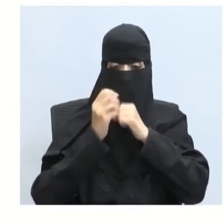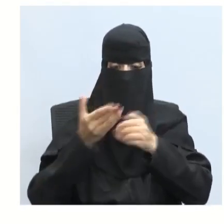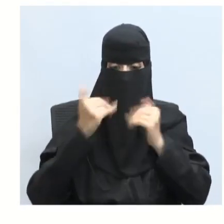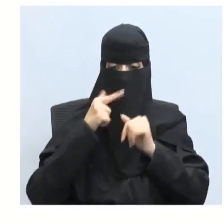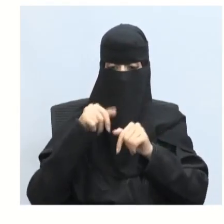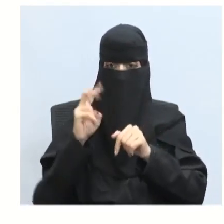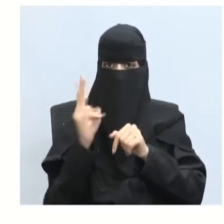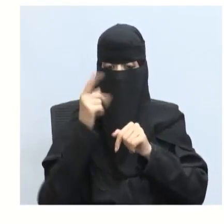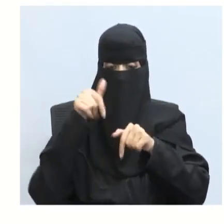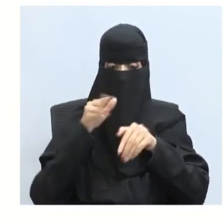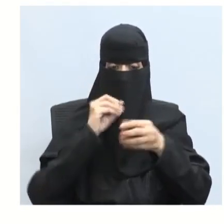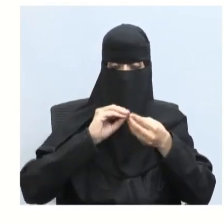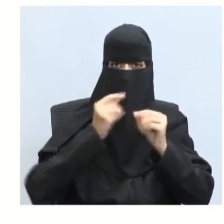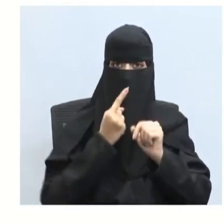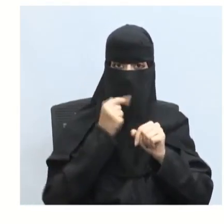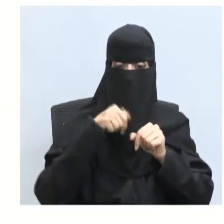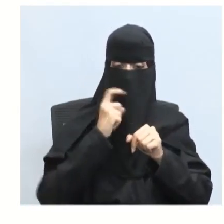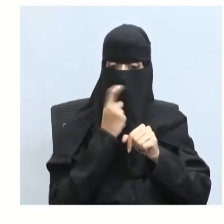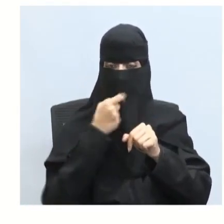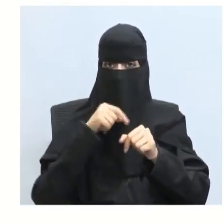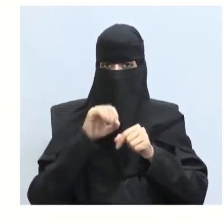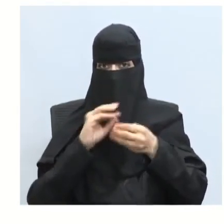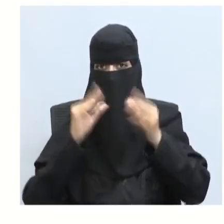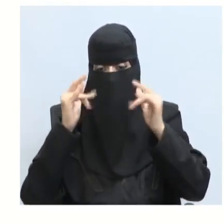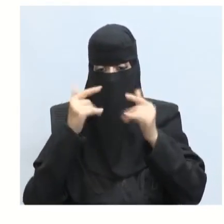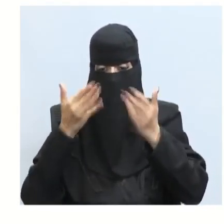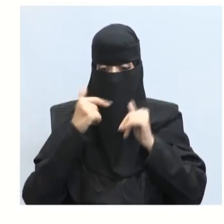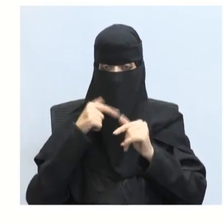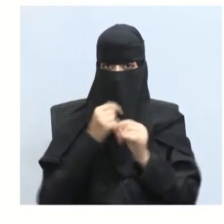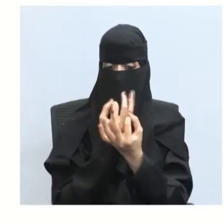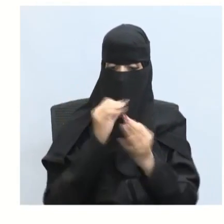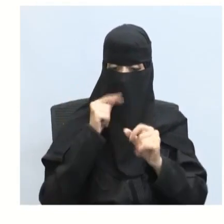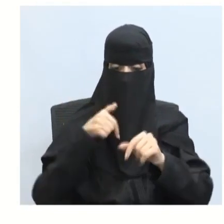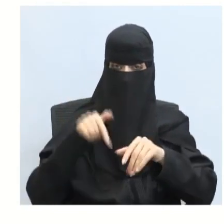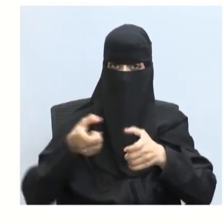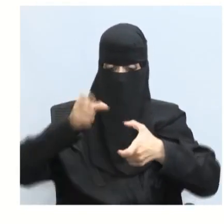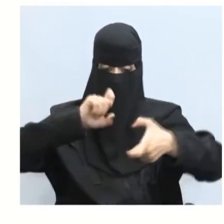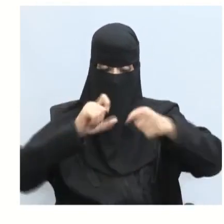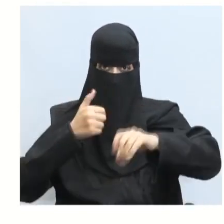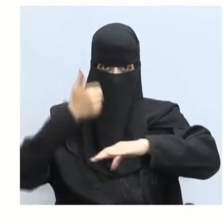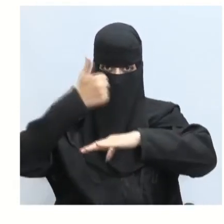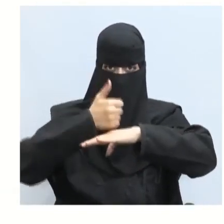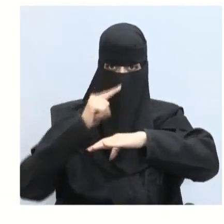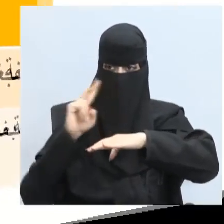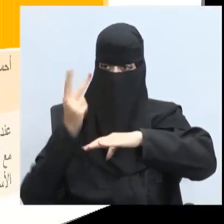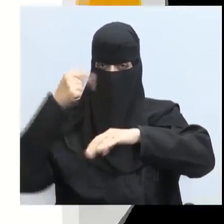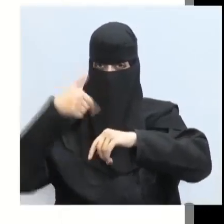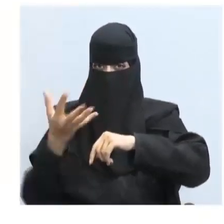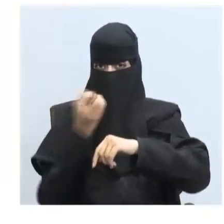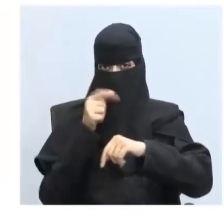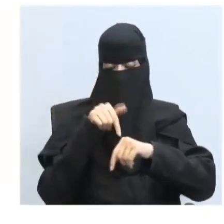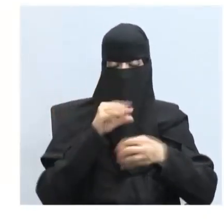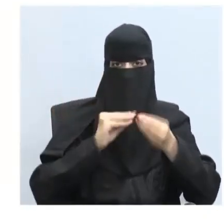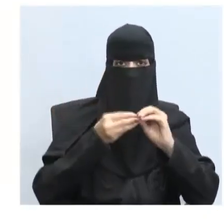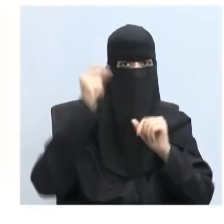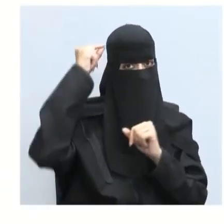وأزرق وأخضر المتتامة حينما نمزج صبغة أساسية مع ثانوية نحصل على اللون